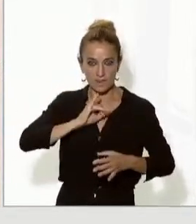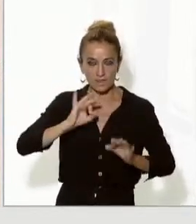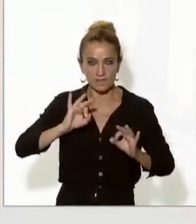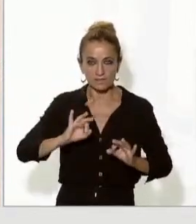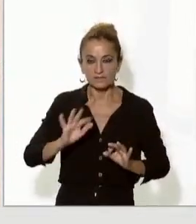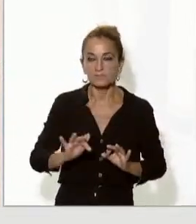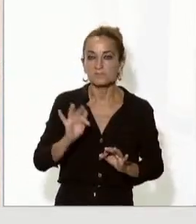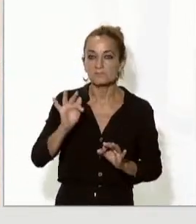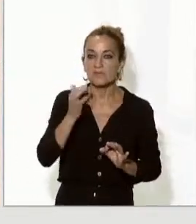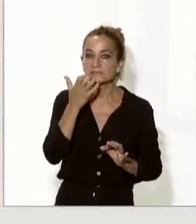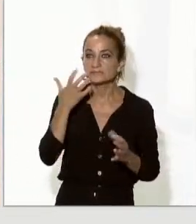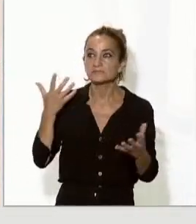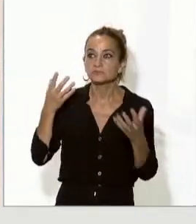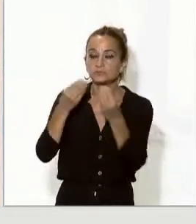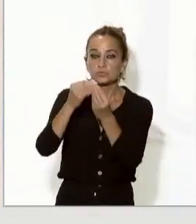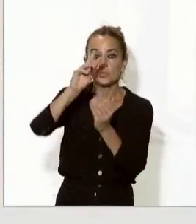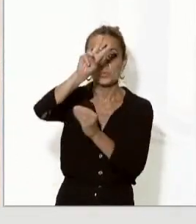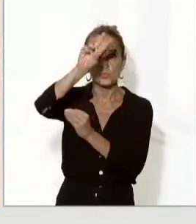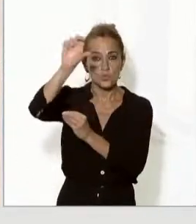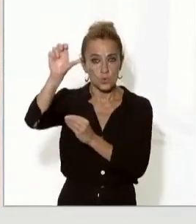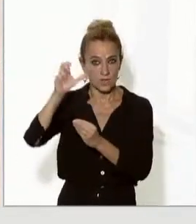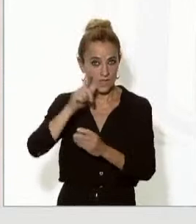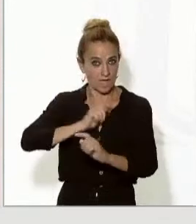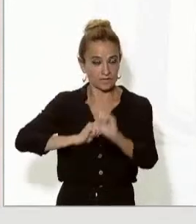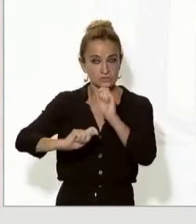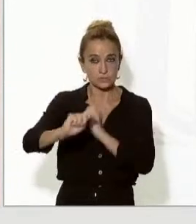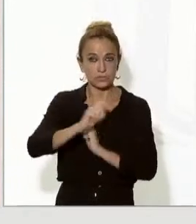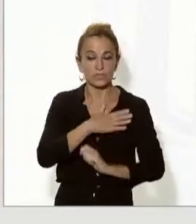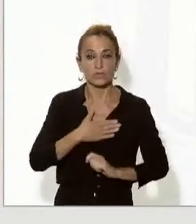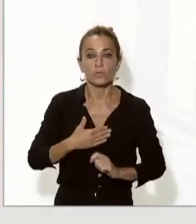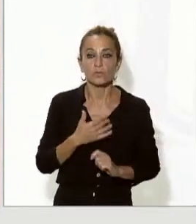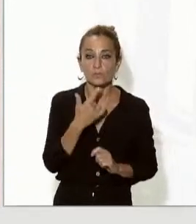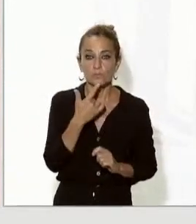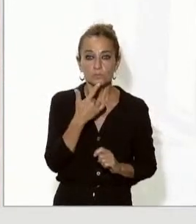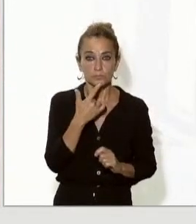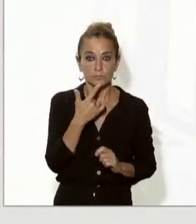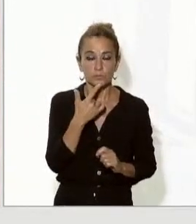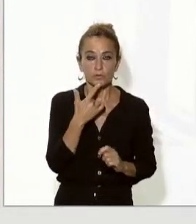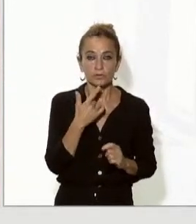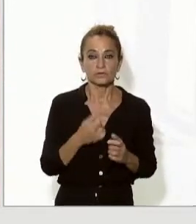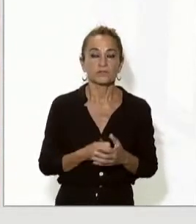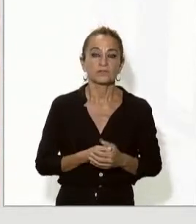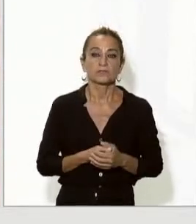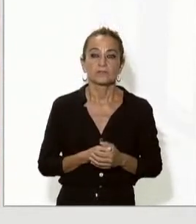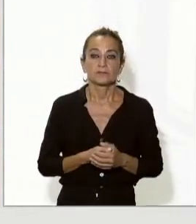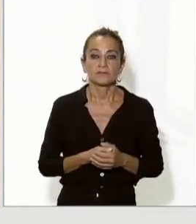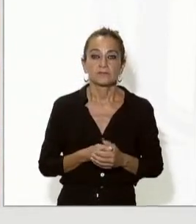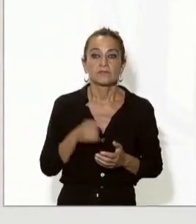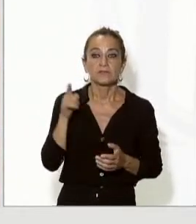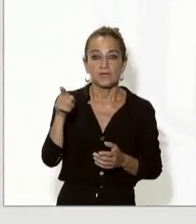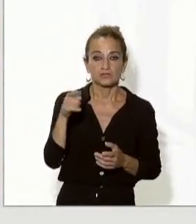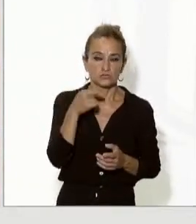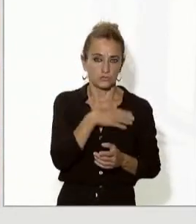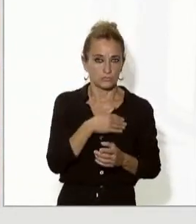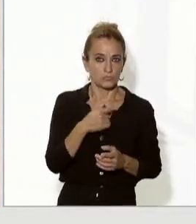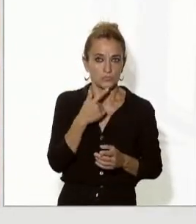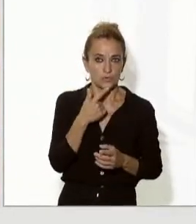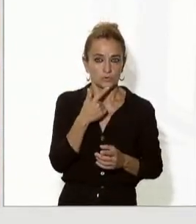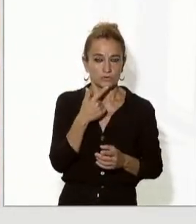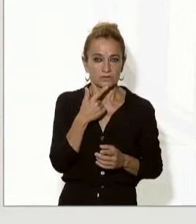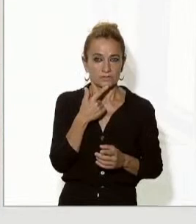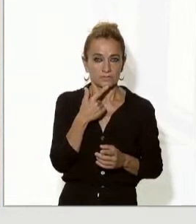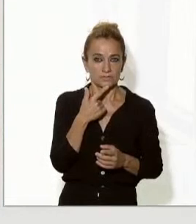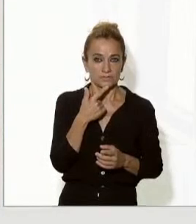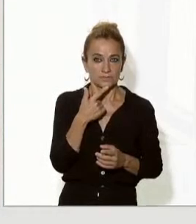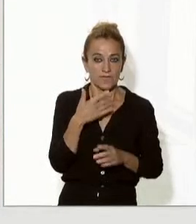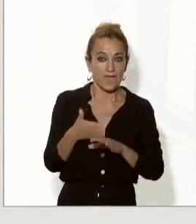comportarà la necessitat d'incorporar molt cabal comunitari a l'ordenament jurídic andorrà i si aquest cabal comunitari ja ve prèviament